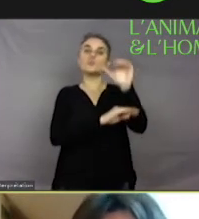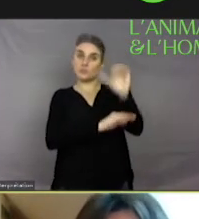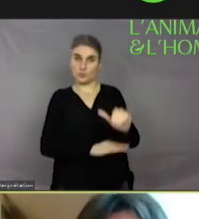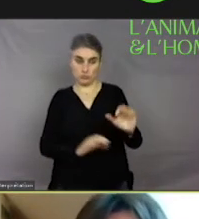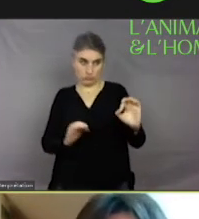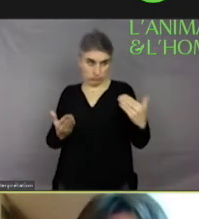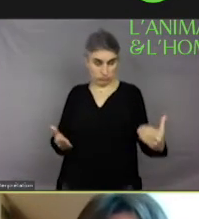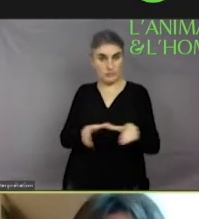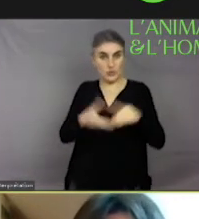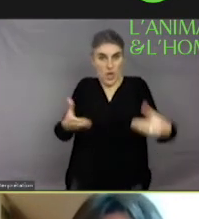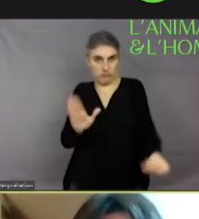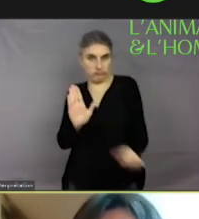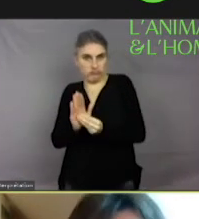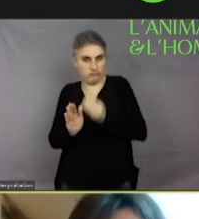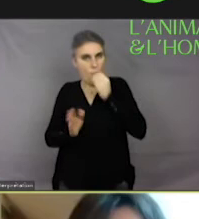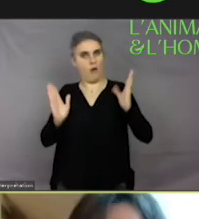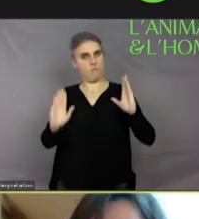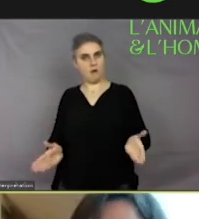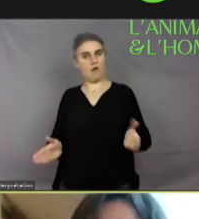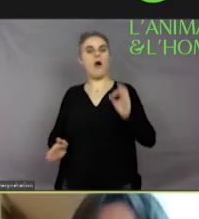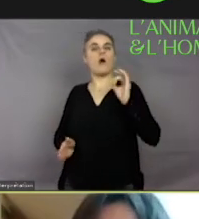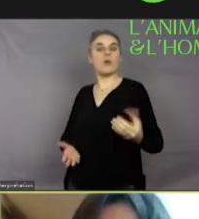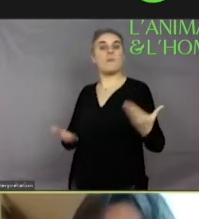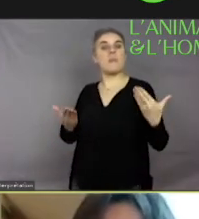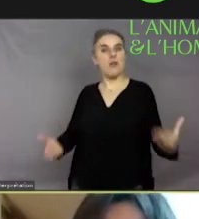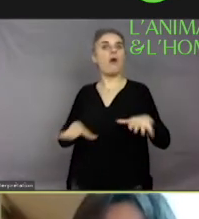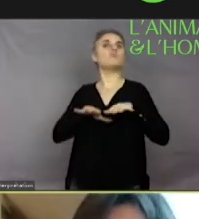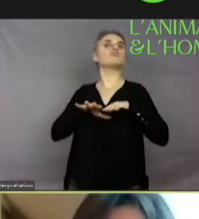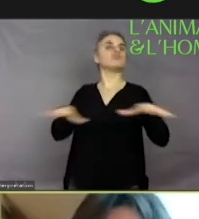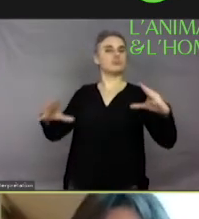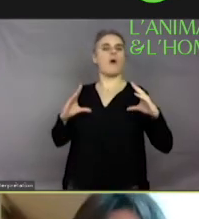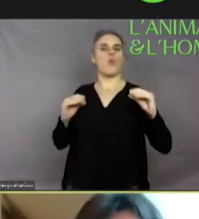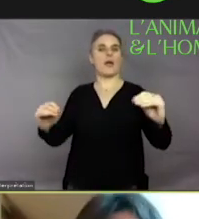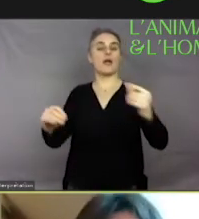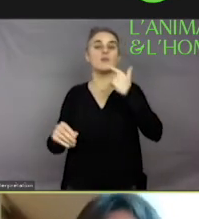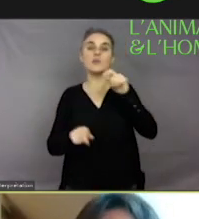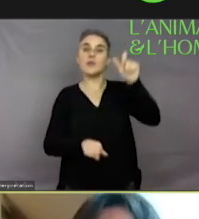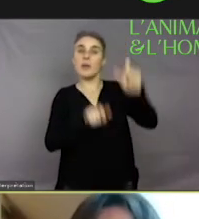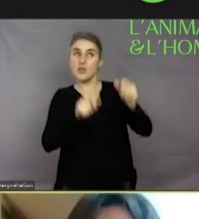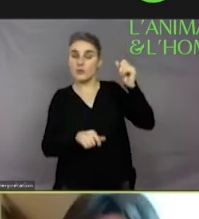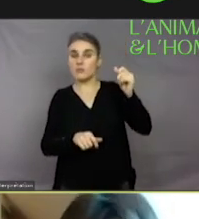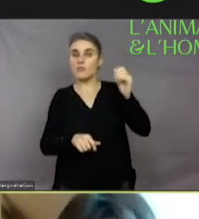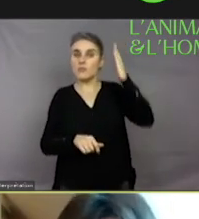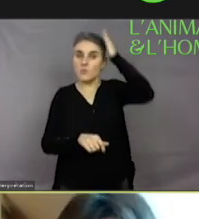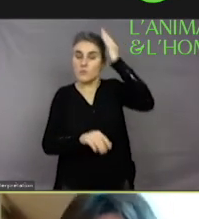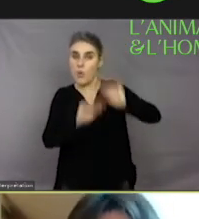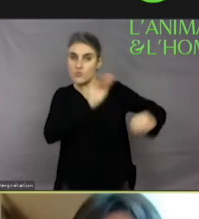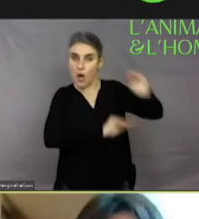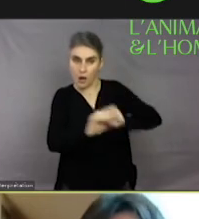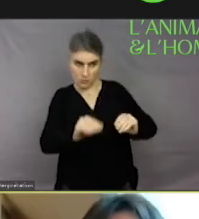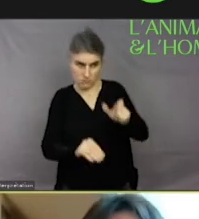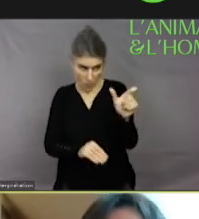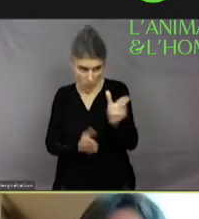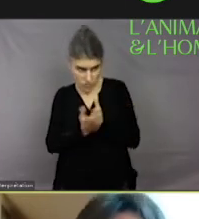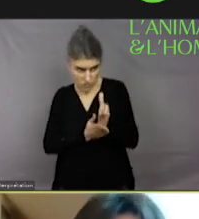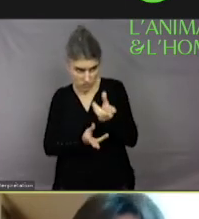dictionnaire. C'est très bien, j'en suis très contente. Maintenant, il faut l'appliquer sur le terrain. Il faut que les vétérinaires comprennent le sens. Il faut que les juristes